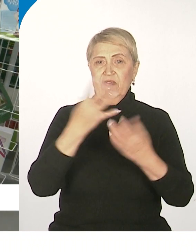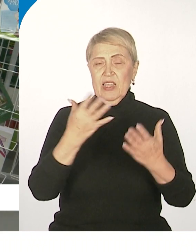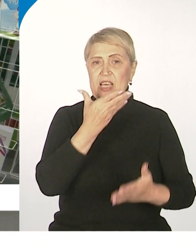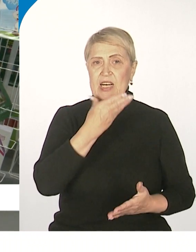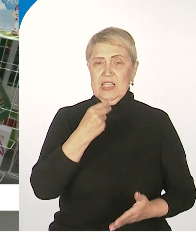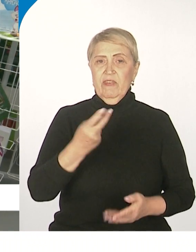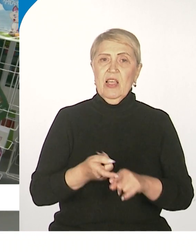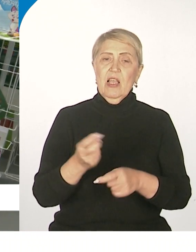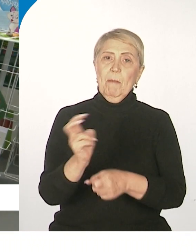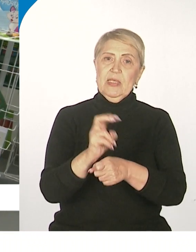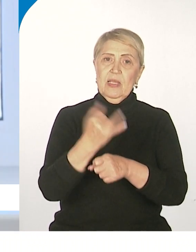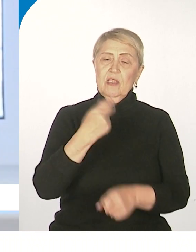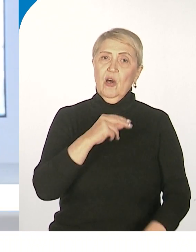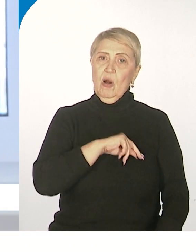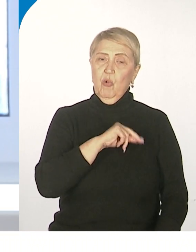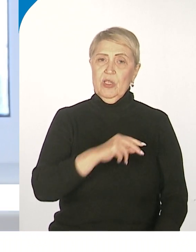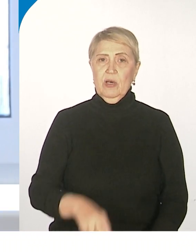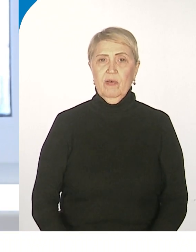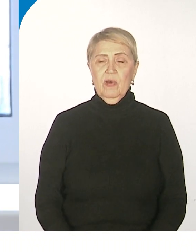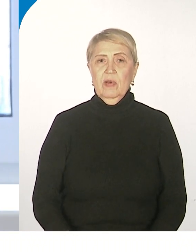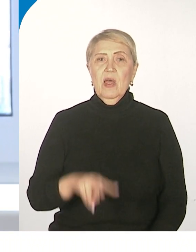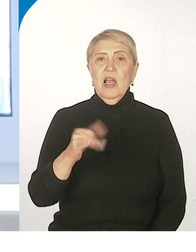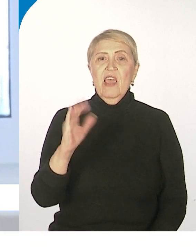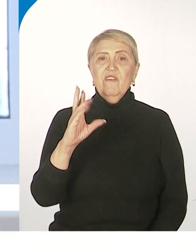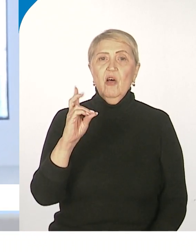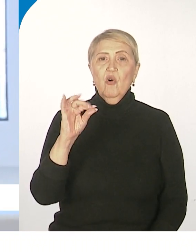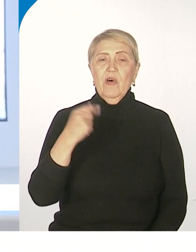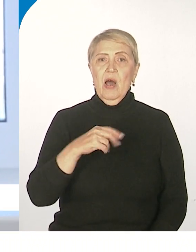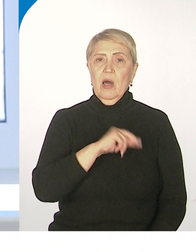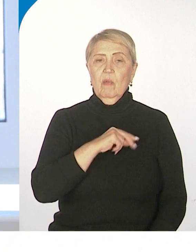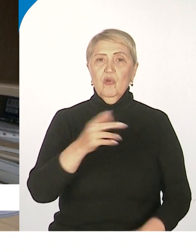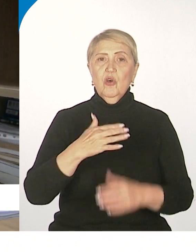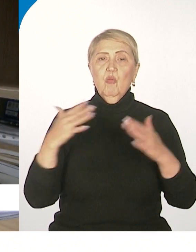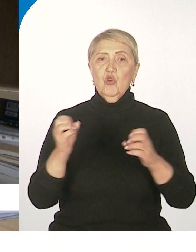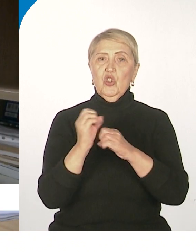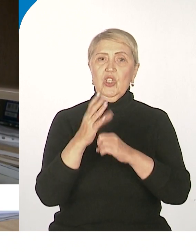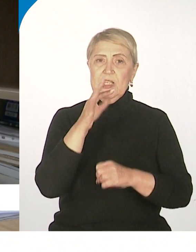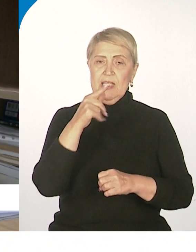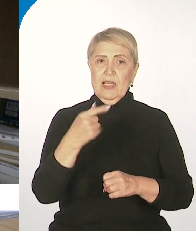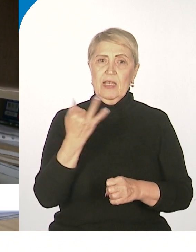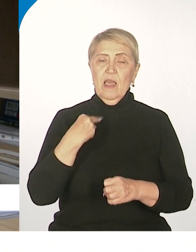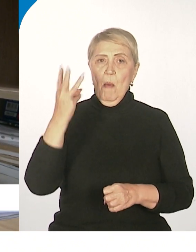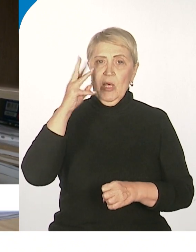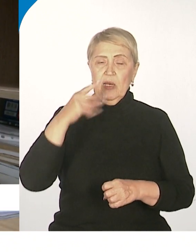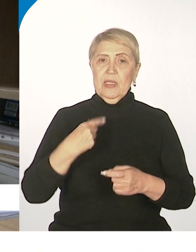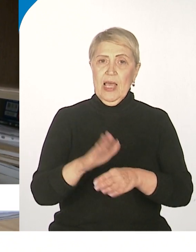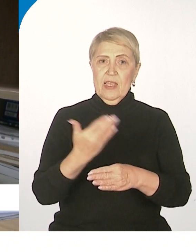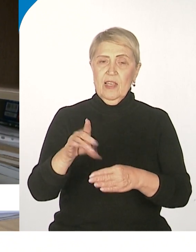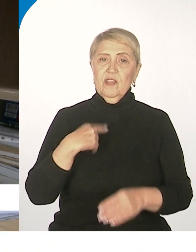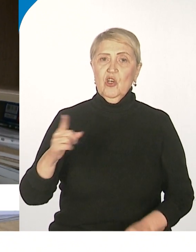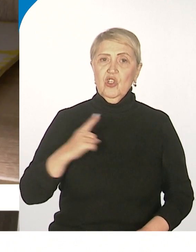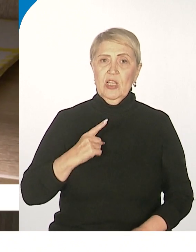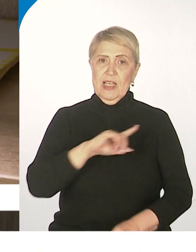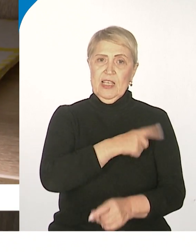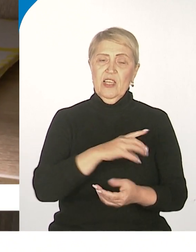посетителей и работников. Татьяна Ливанова работает здесь почтальоном больше 14 лет. И модернизации отделения она ждала сильнее